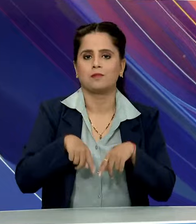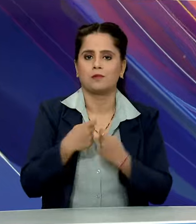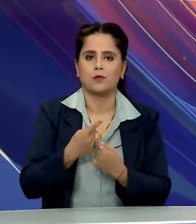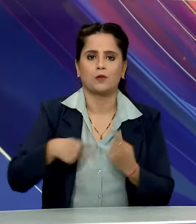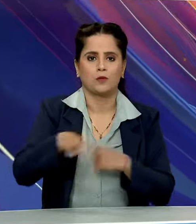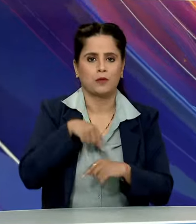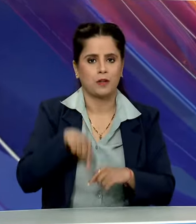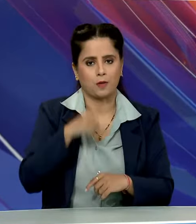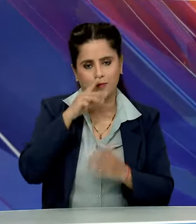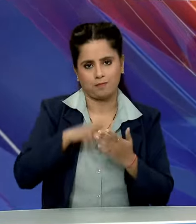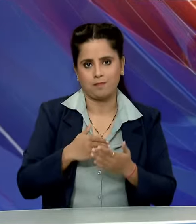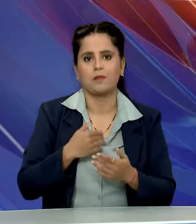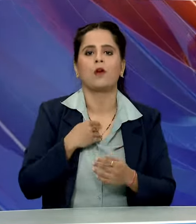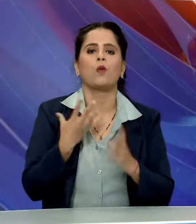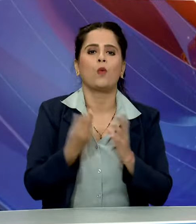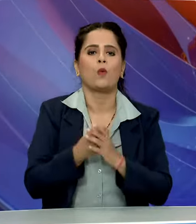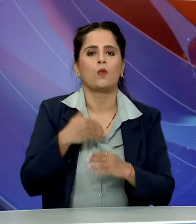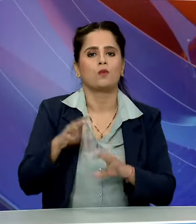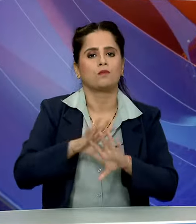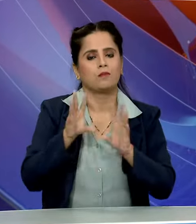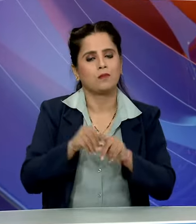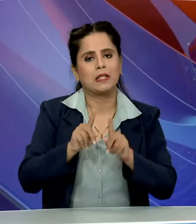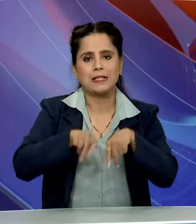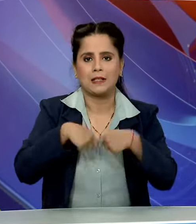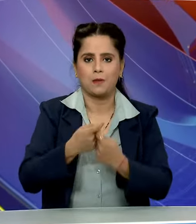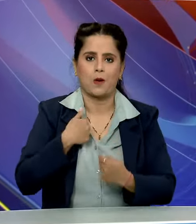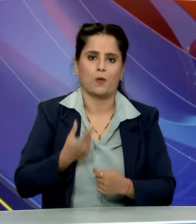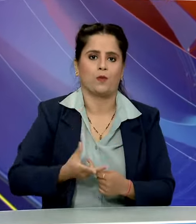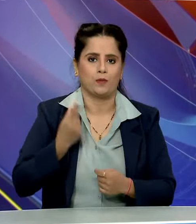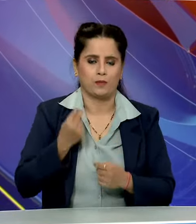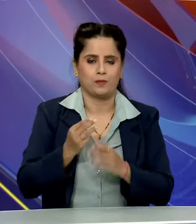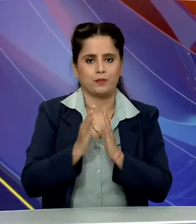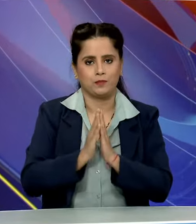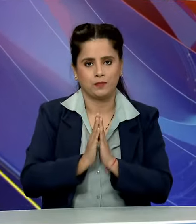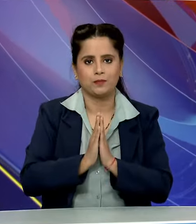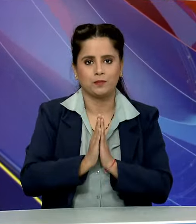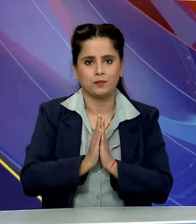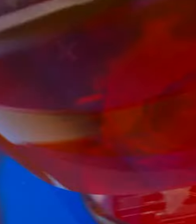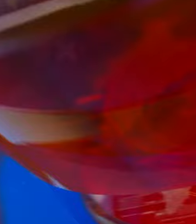मेरी सहयोगी मनीशा और हमारी पूरी टीम को दीजिए जाज़त नमस्कार